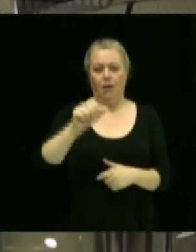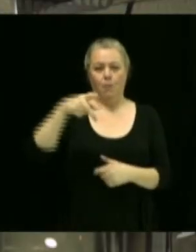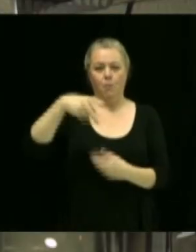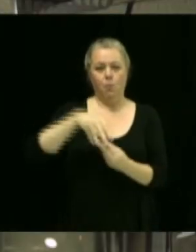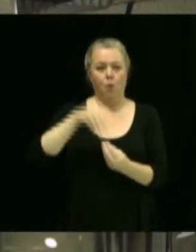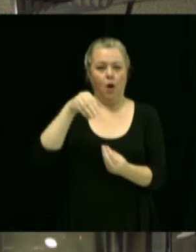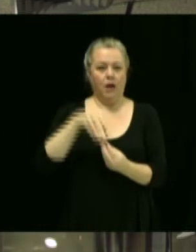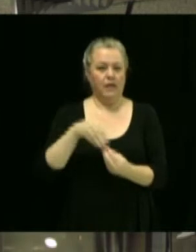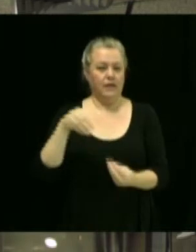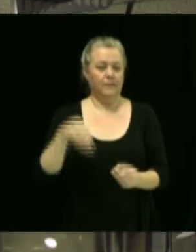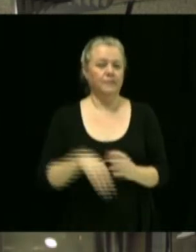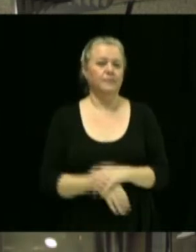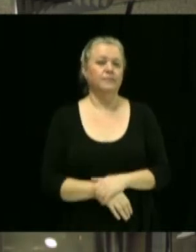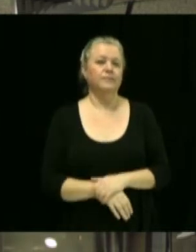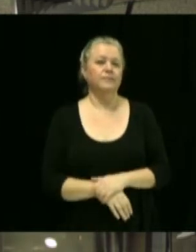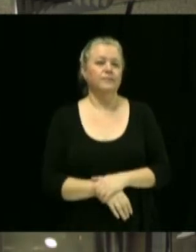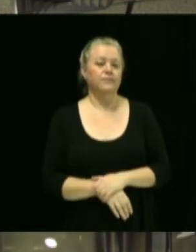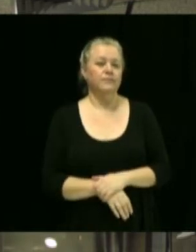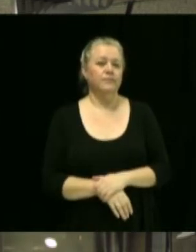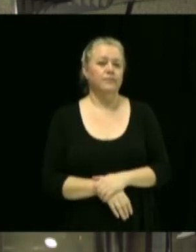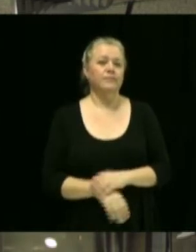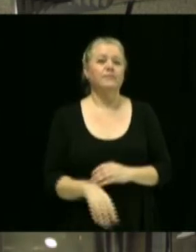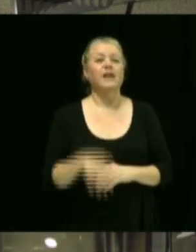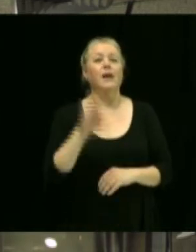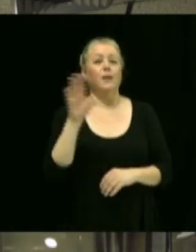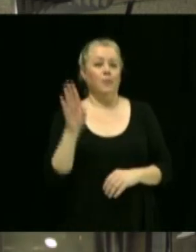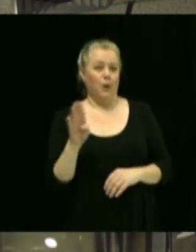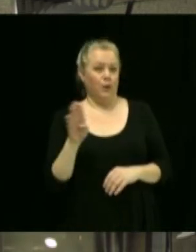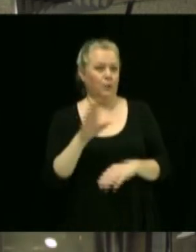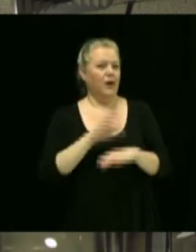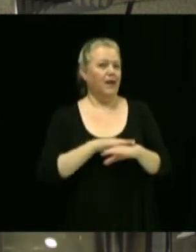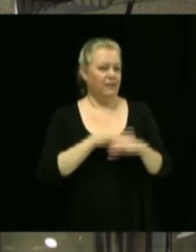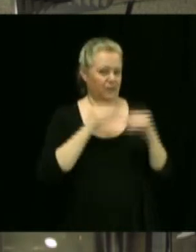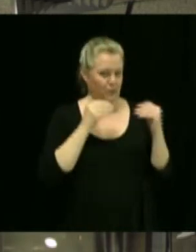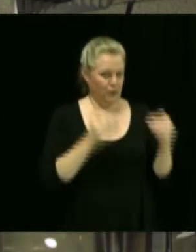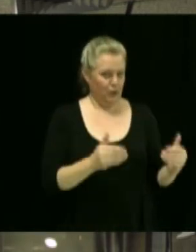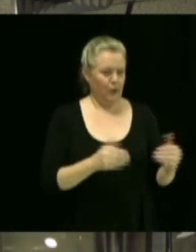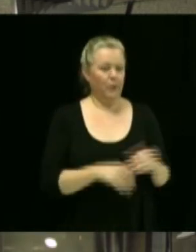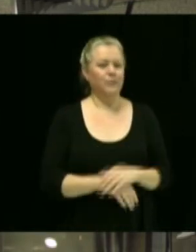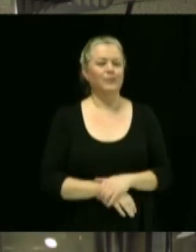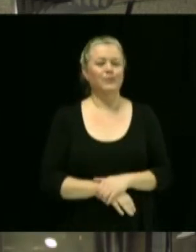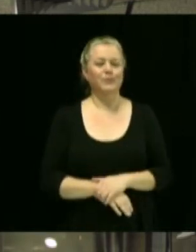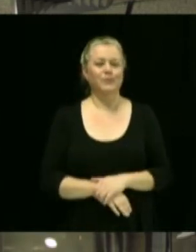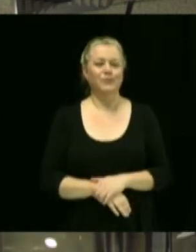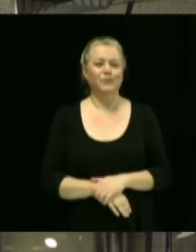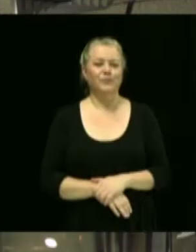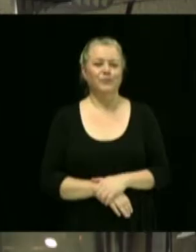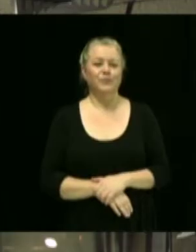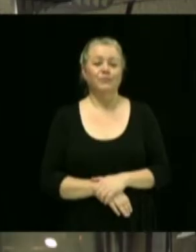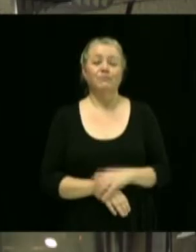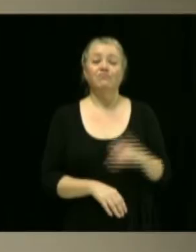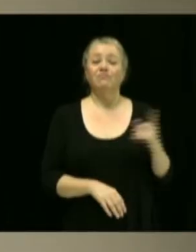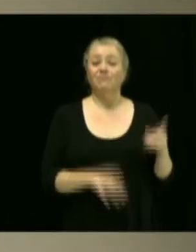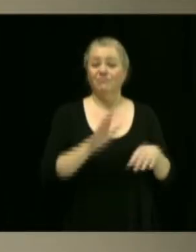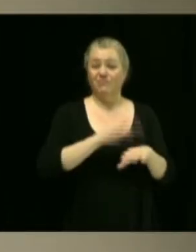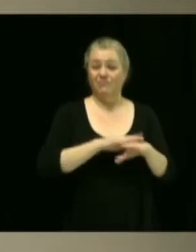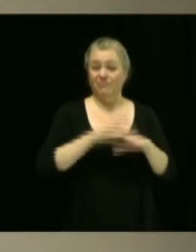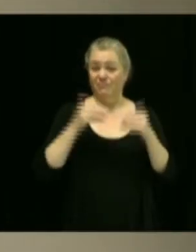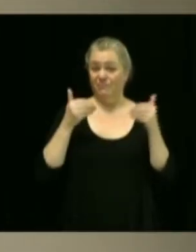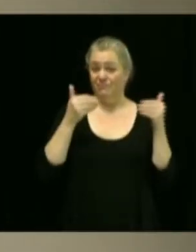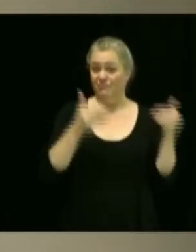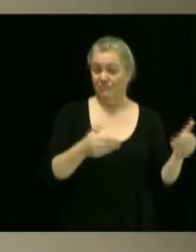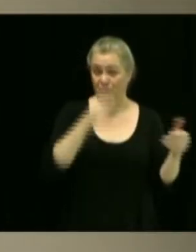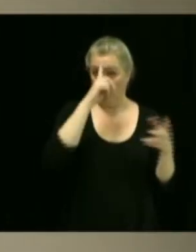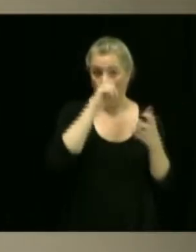M. le maire, vais donner l'avis motion. Merci, Benoît. L'avis de motion à être donné d'un règlement modifiant le règlement de